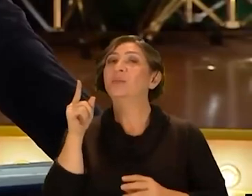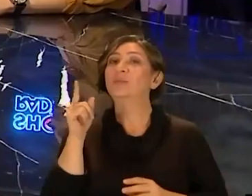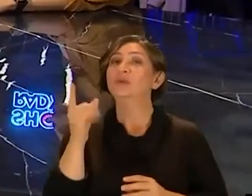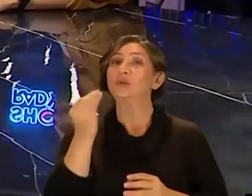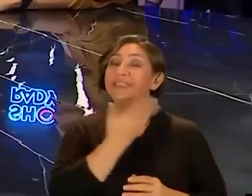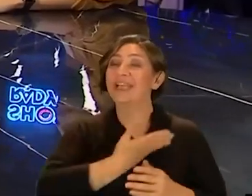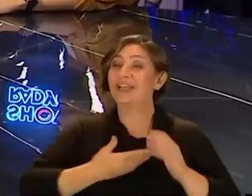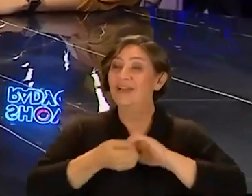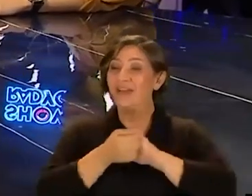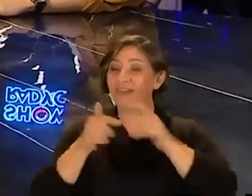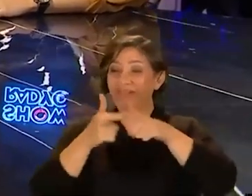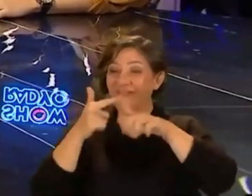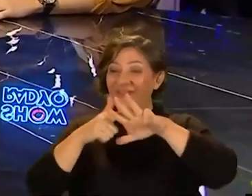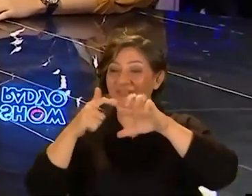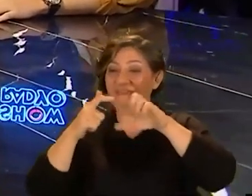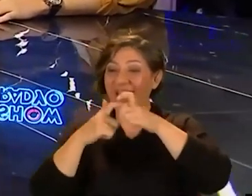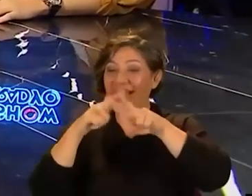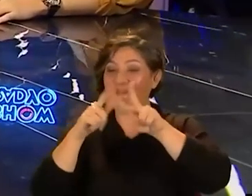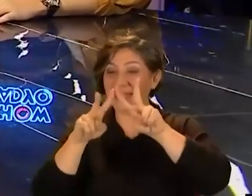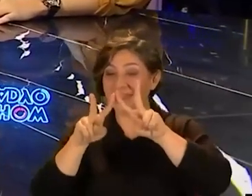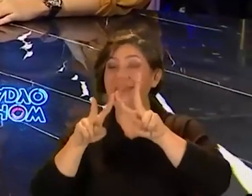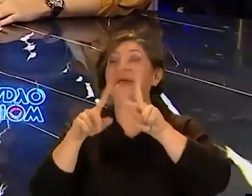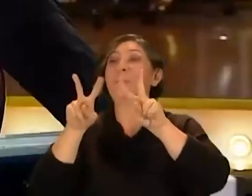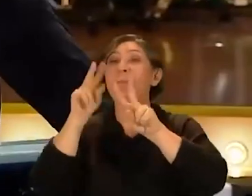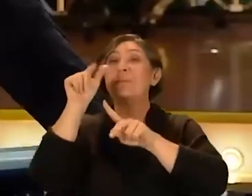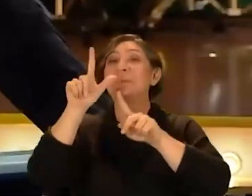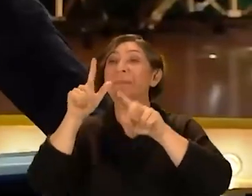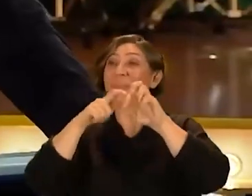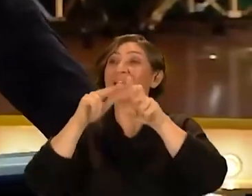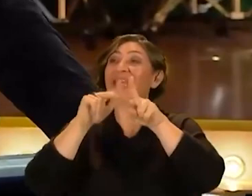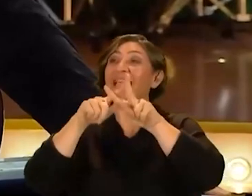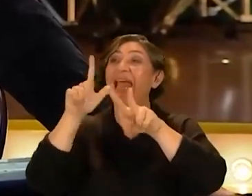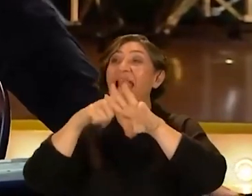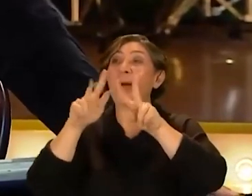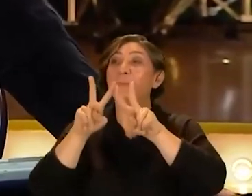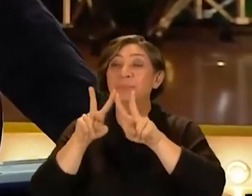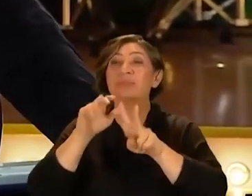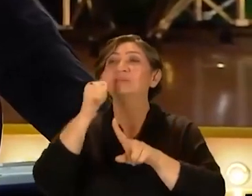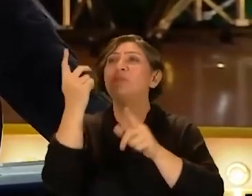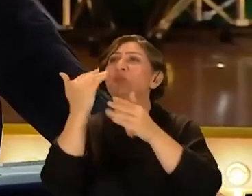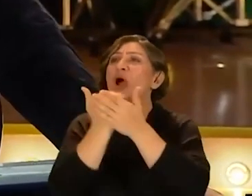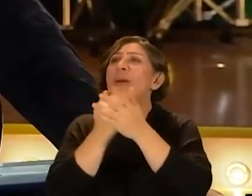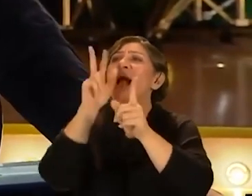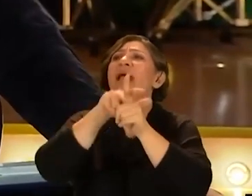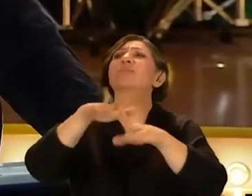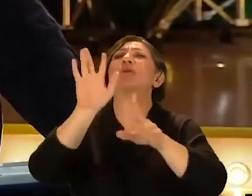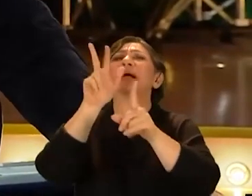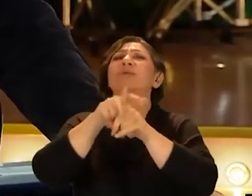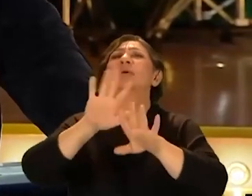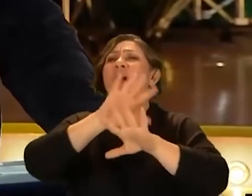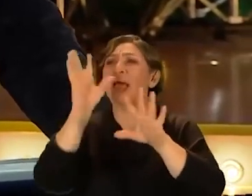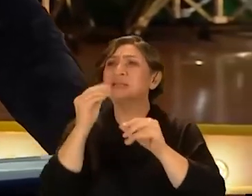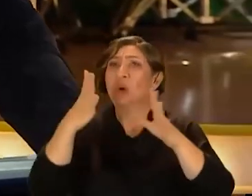şeyle çok sevgili dostum Fergan Mirkelam da böyle olmuştu. Mesela Fergan Mirkelam hiçbir programa katılmıyordu katılmıyordu